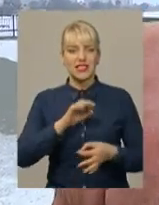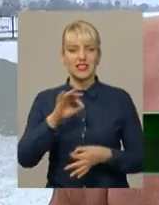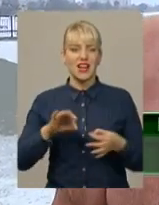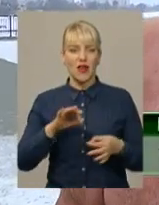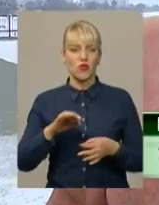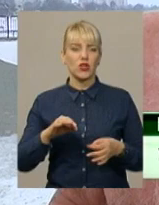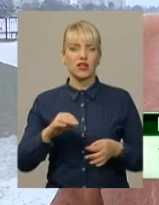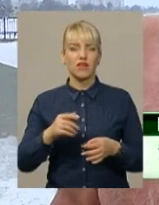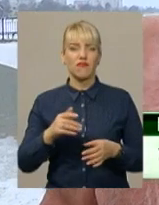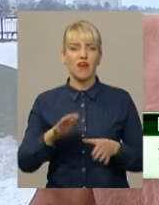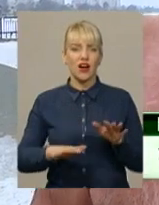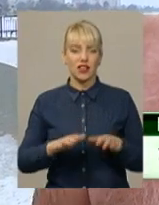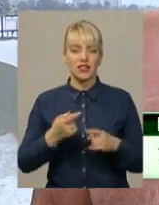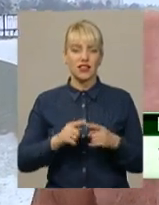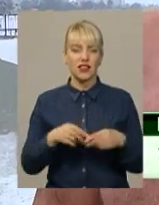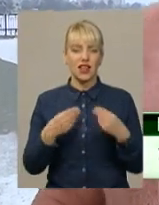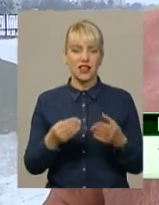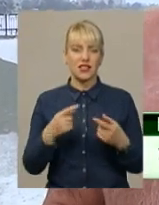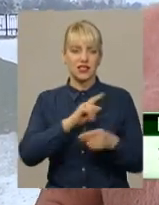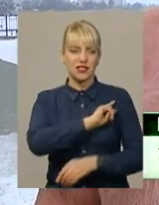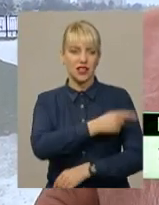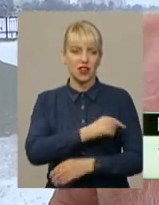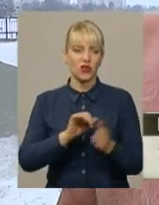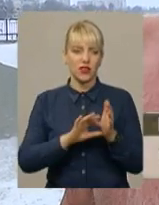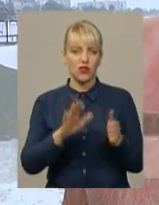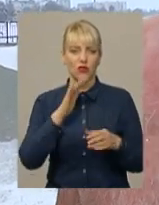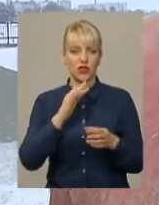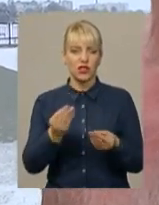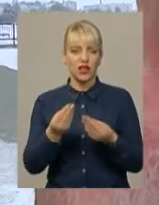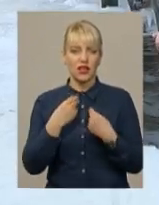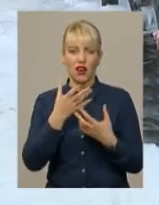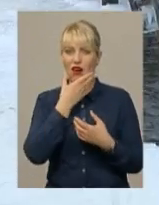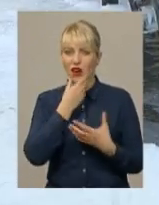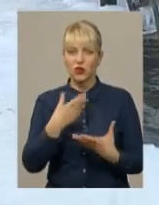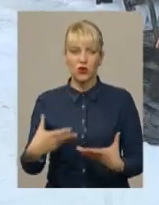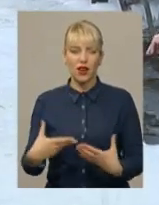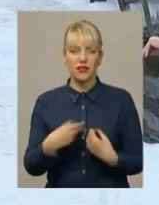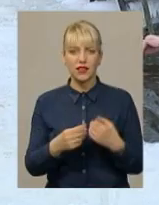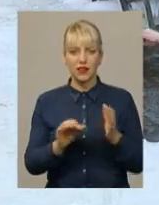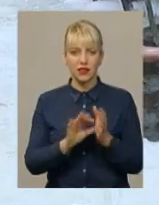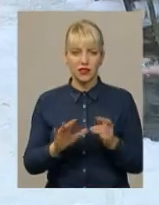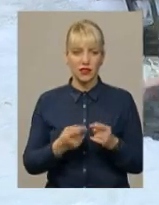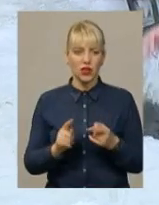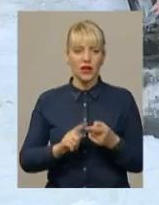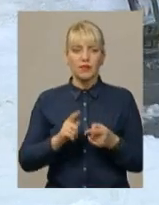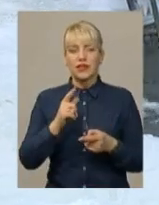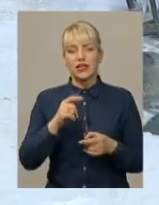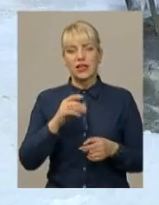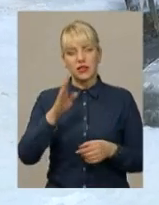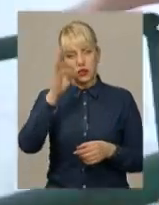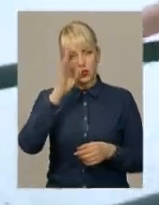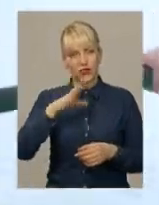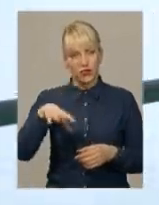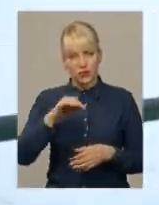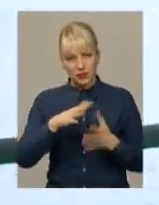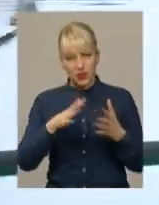силу, енергію. Вода нам завжди дає енергетику хорошу. Серед моржів Поділля більшість чоловіки. Одна жінок у складі